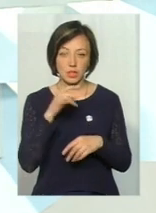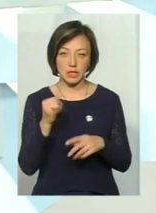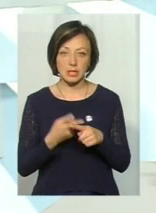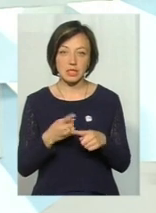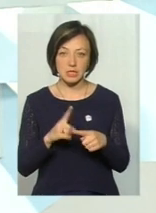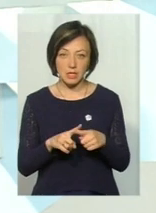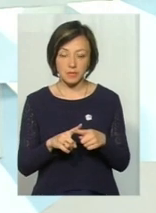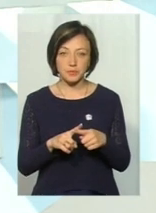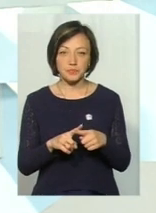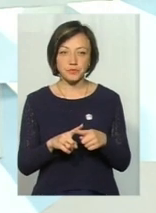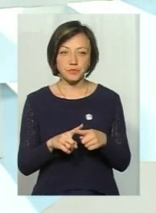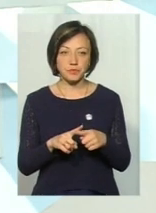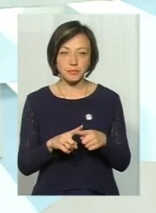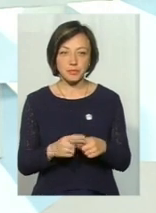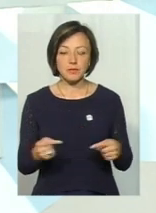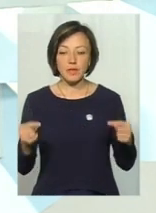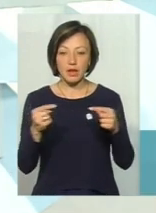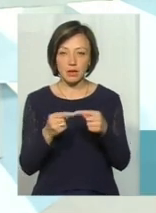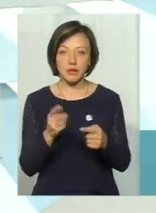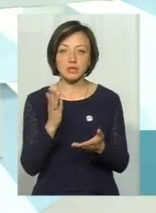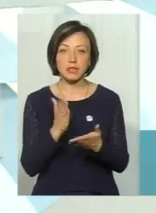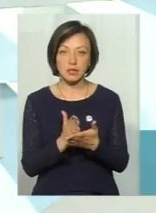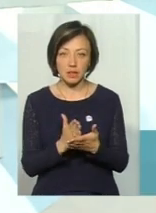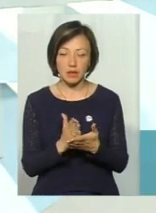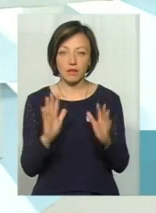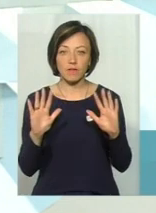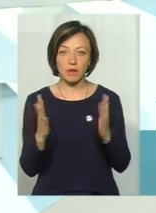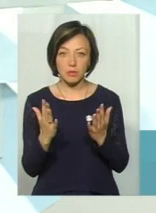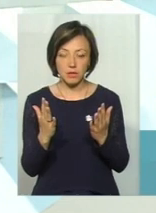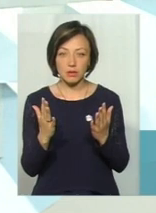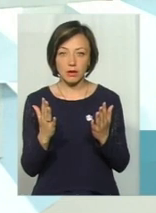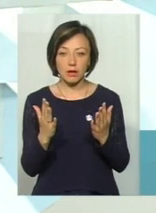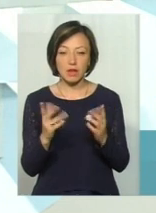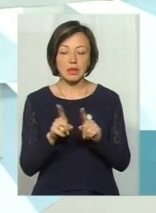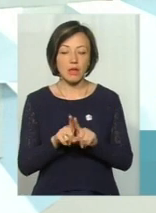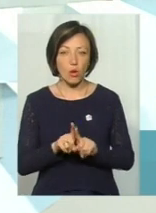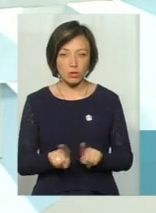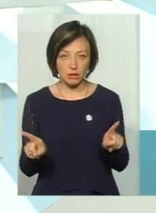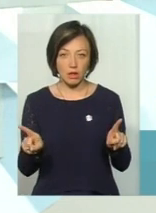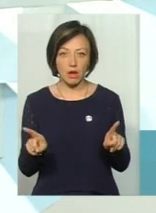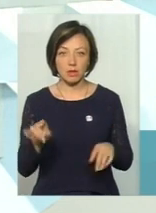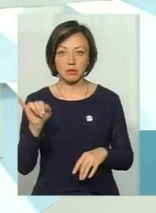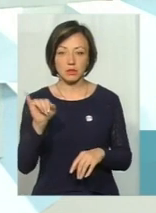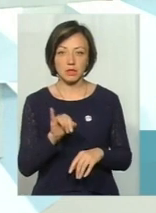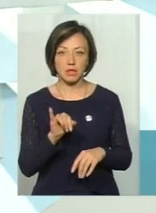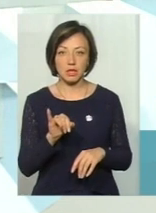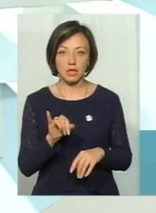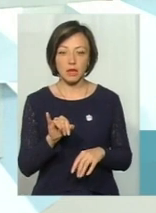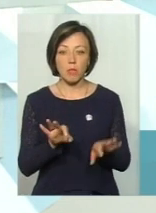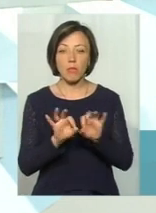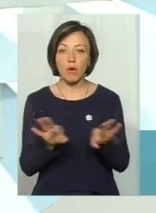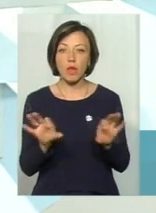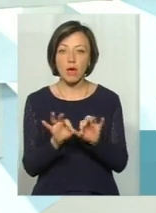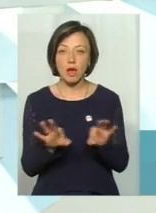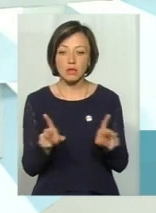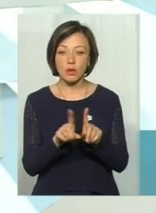це якраз є таким випадком неординарним. І тут пояснень